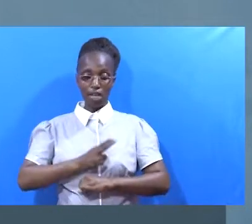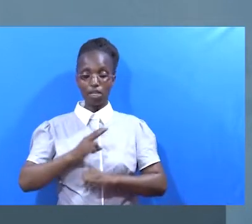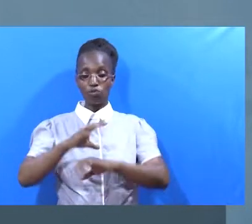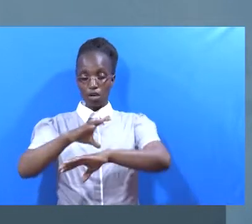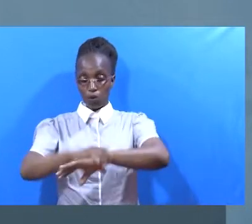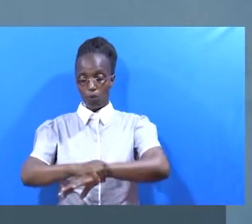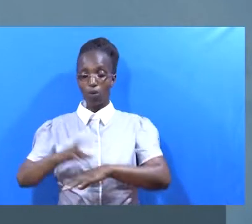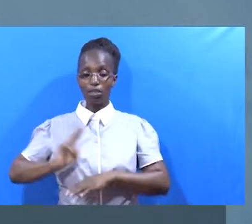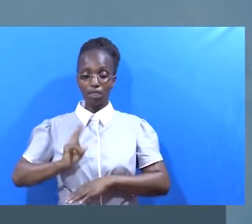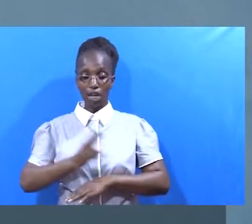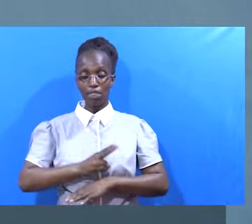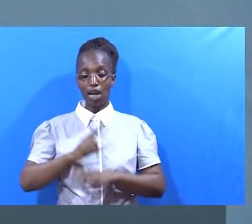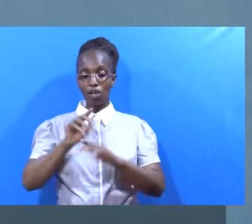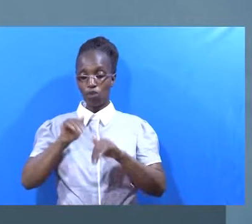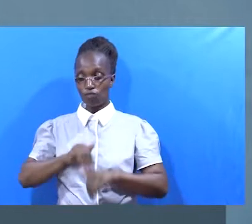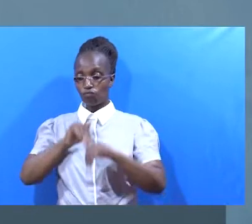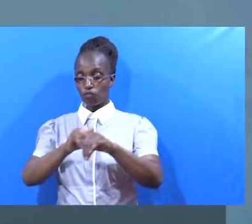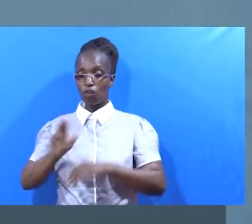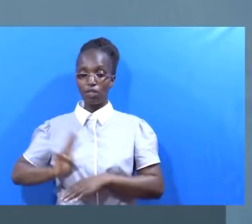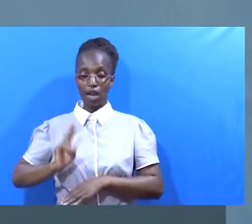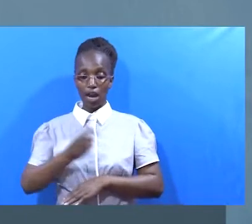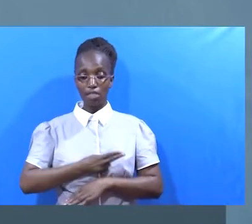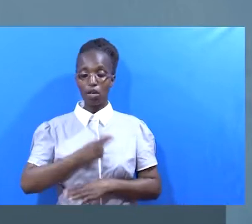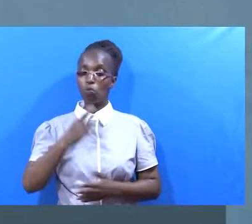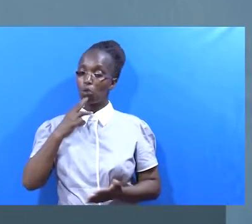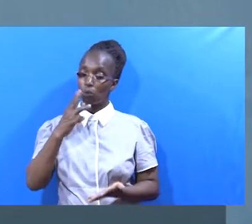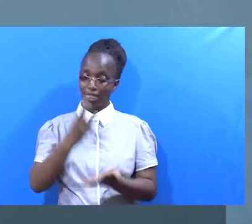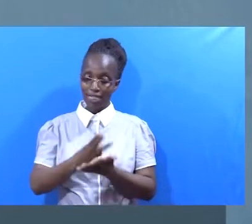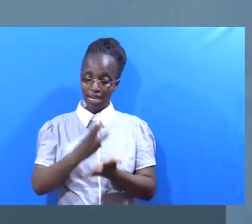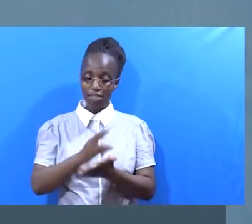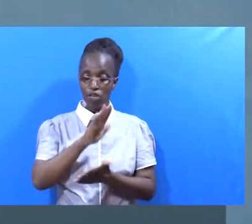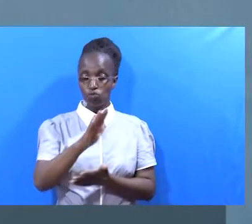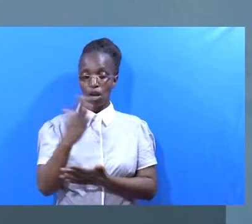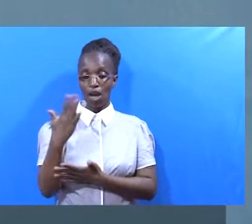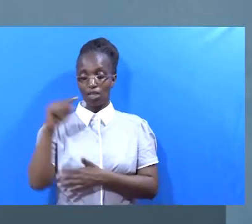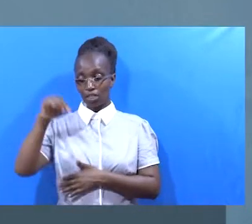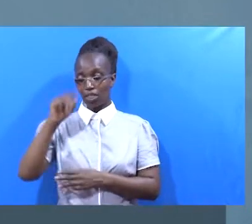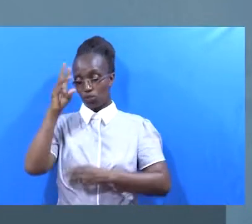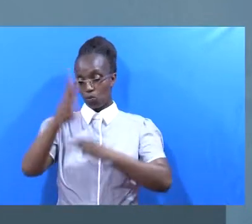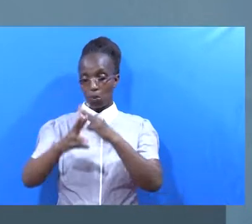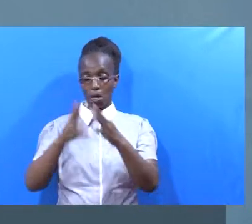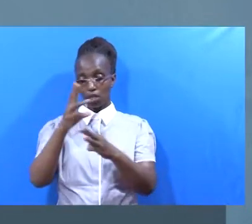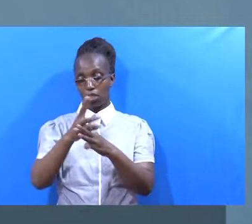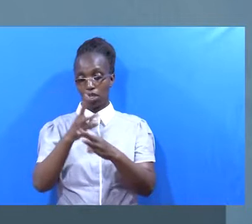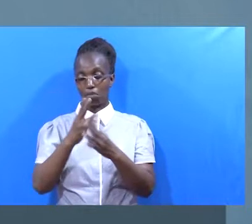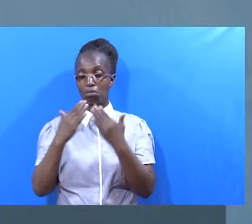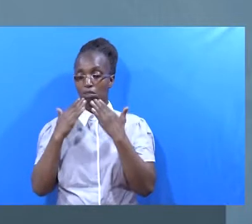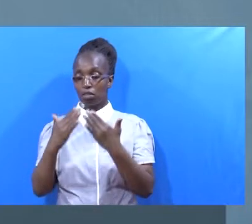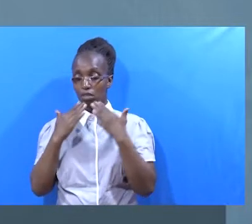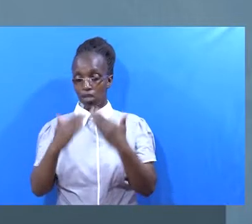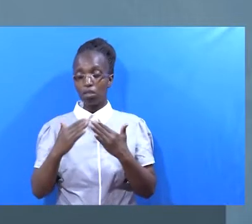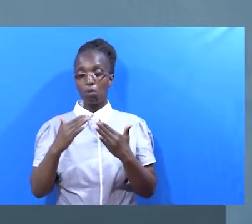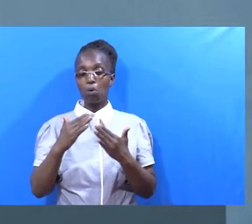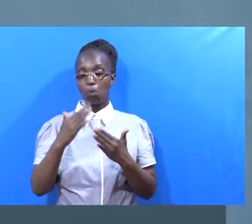Unatulinda, unatujali, unatushika mkono na unandamana nasi Tuashuria nguvu zako na ukuu wako katika ndunia hii